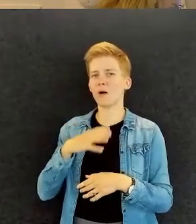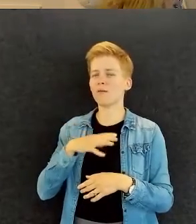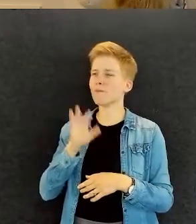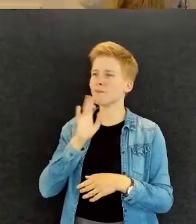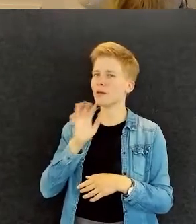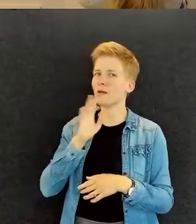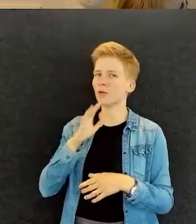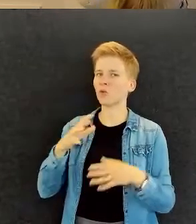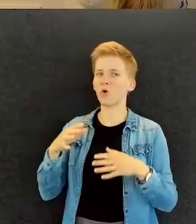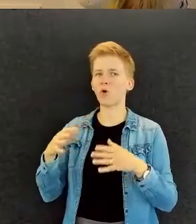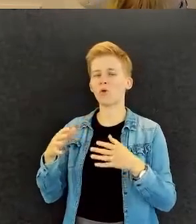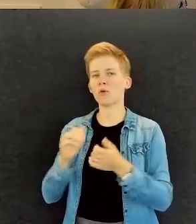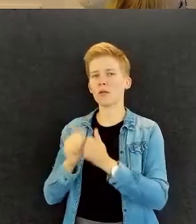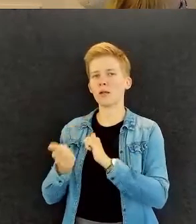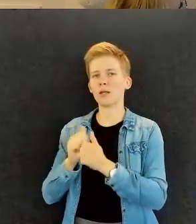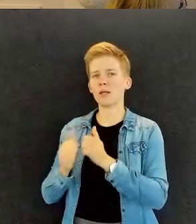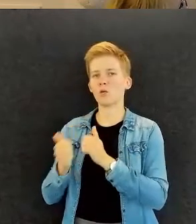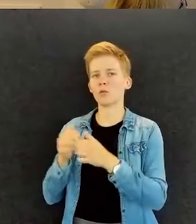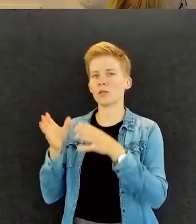työnantajille?